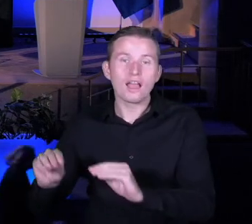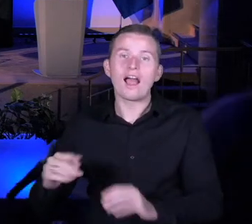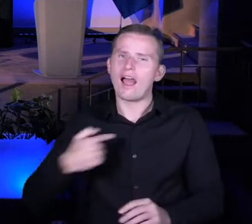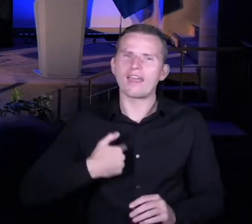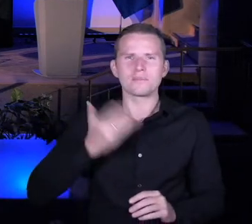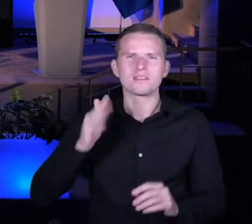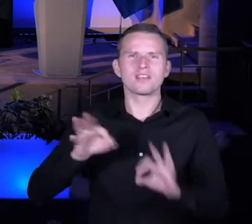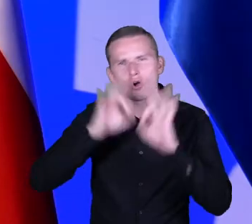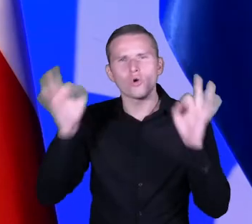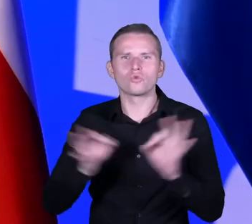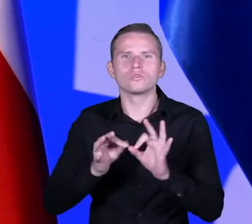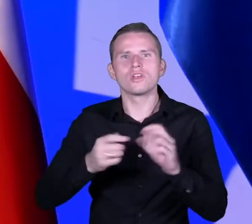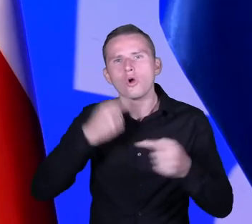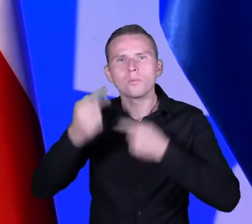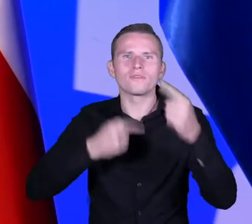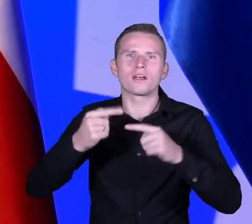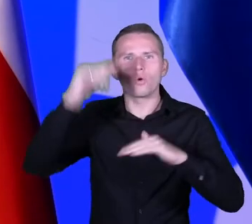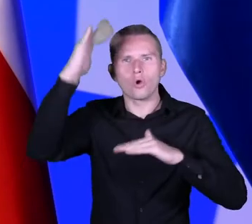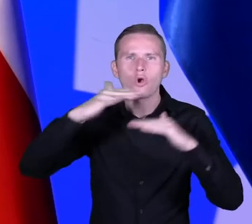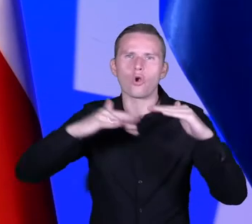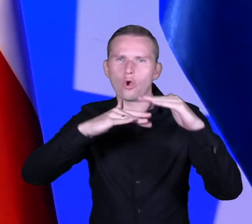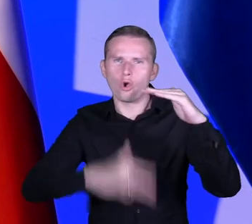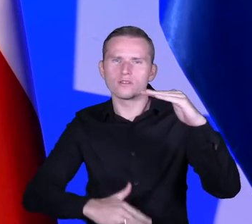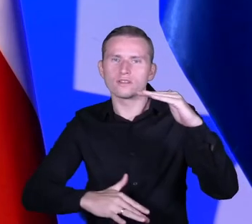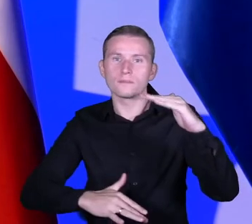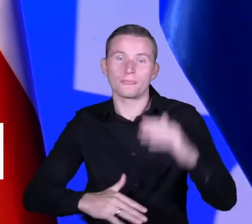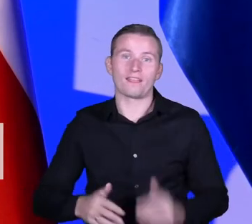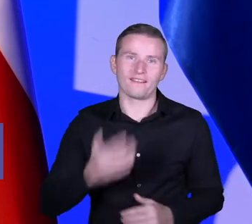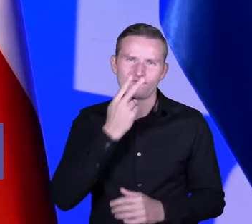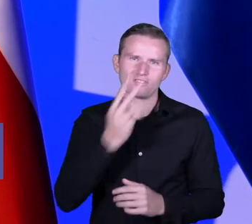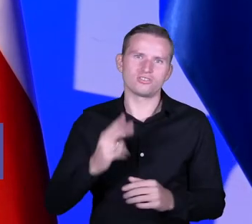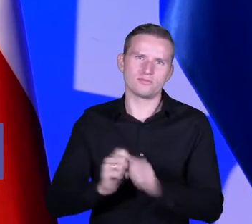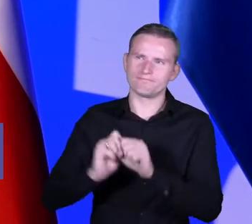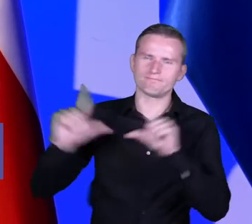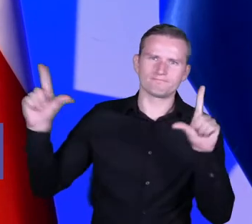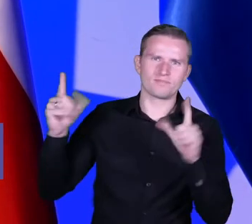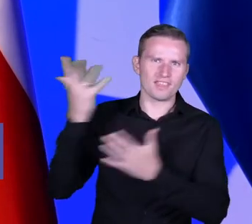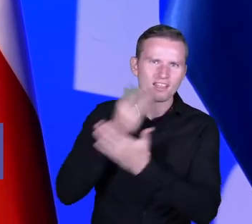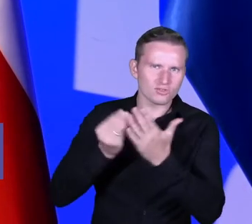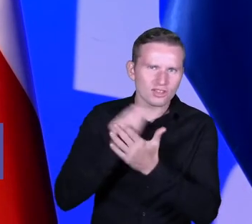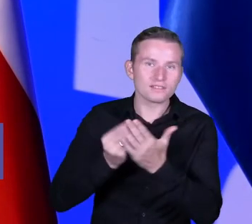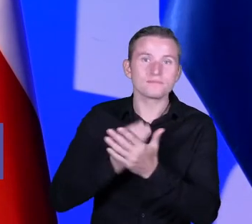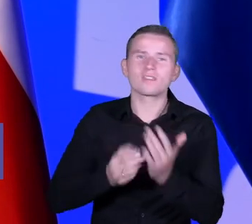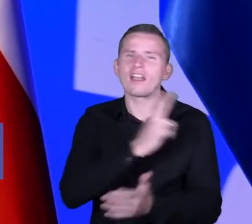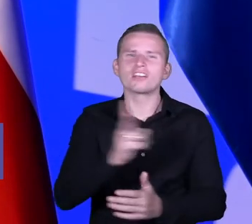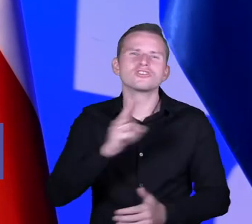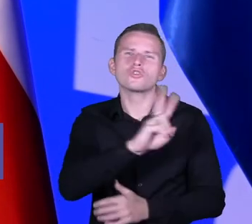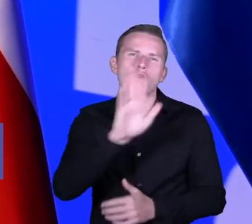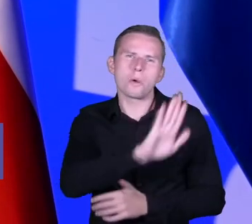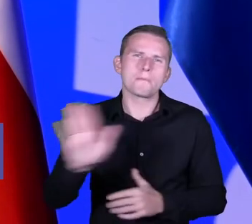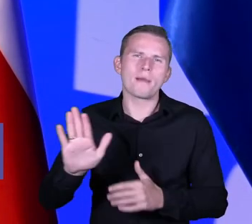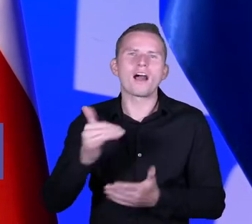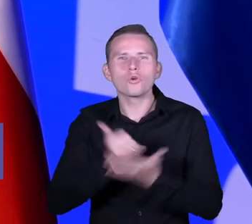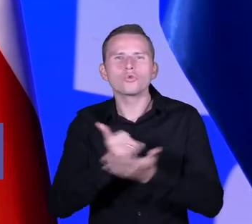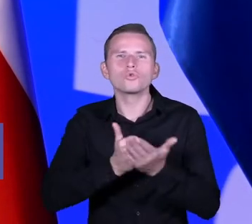mi się, zobaczcie, jak patrzymy na ten taki rysunek czy na tą ilustrację, każdy, kto miał jakikolwiek kurs psychologii na pewno go widział i